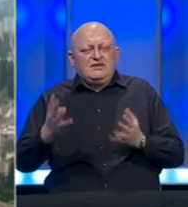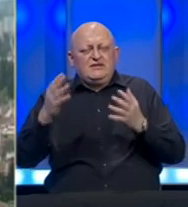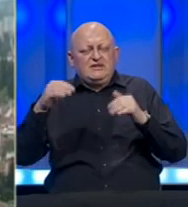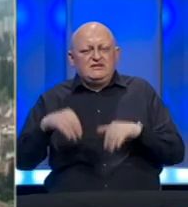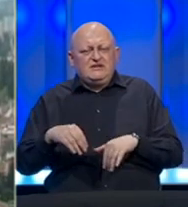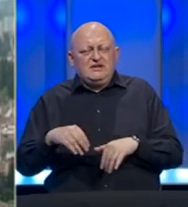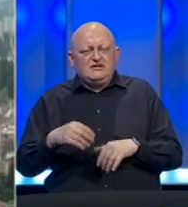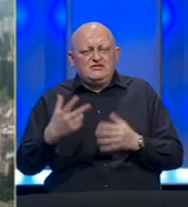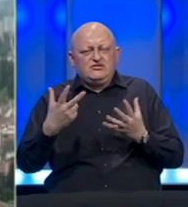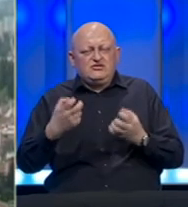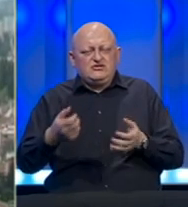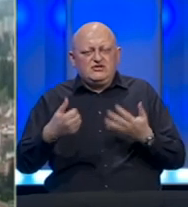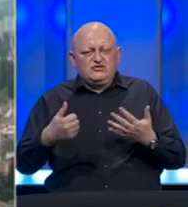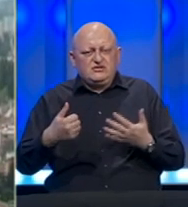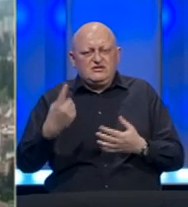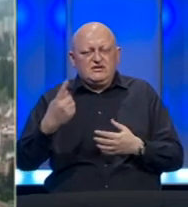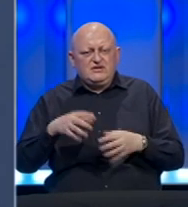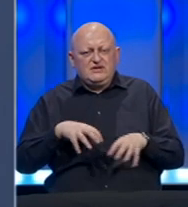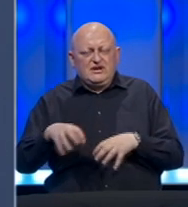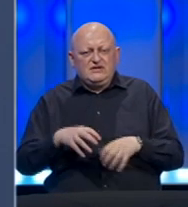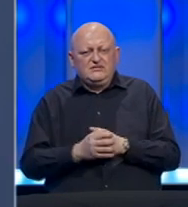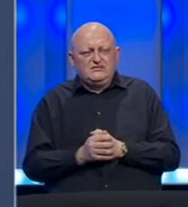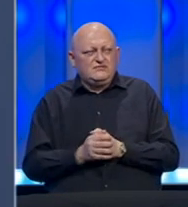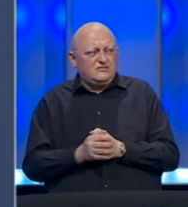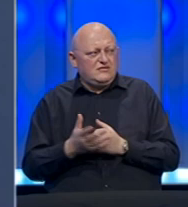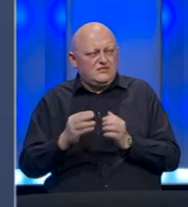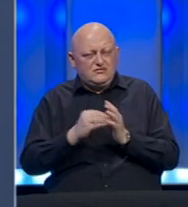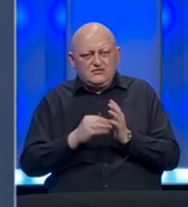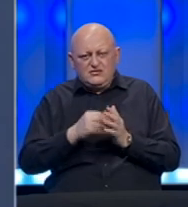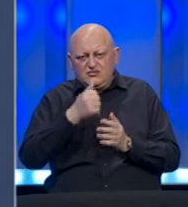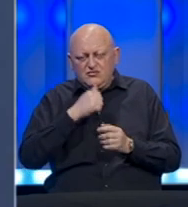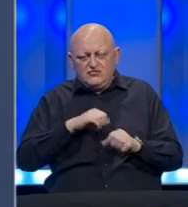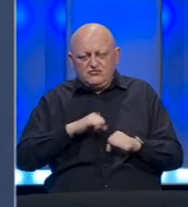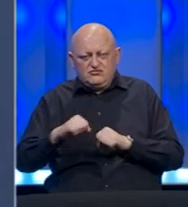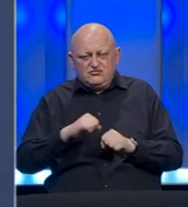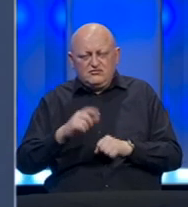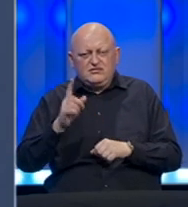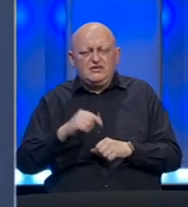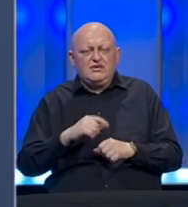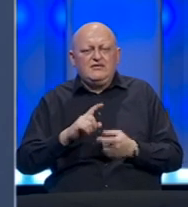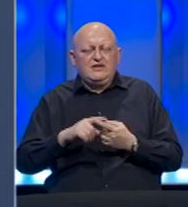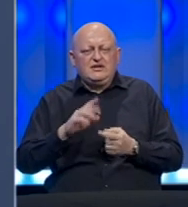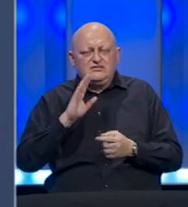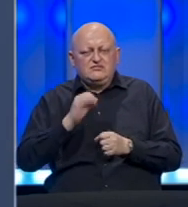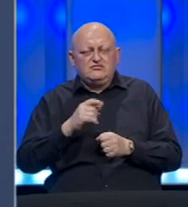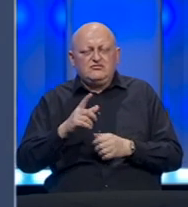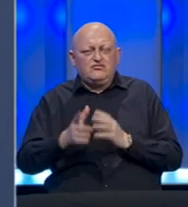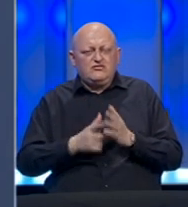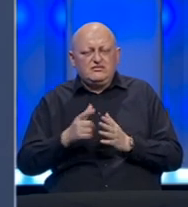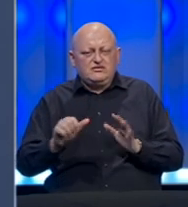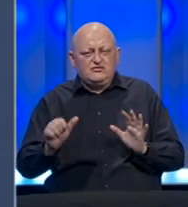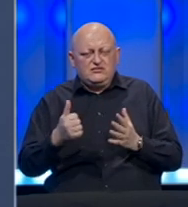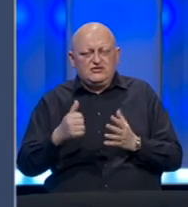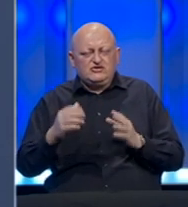.861 radnik. Prema podacima Porejske uprave Federacije BiH u periodu od